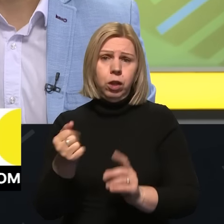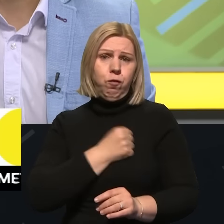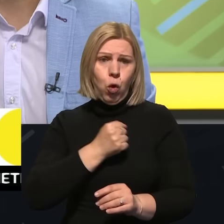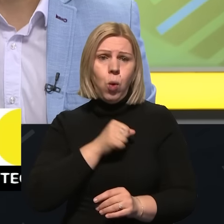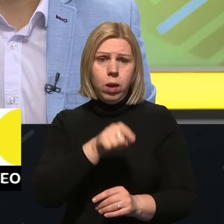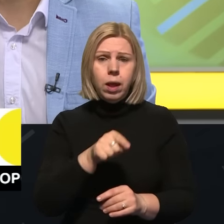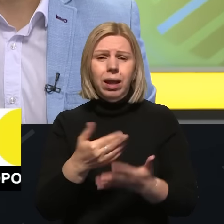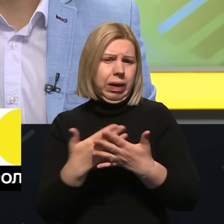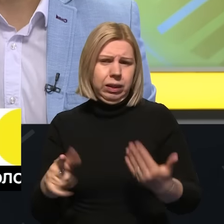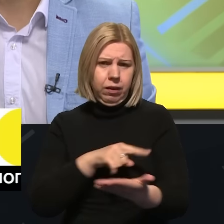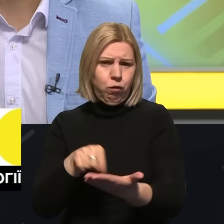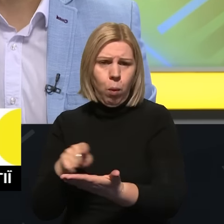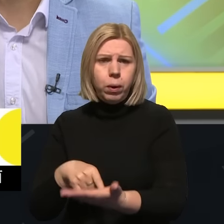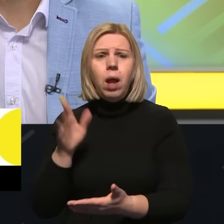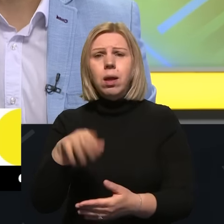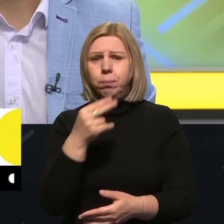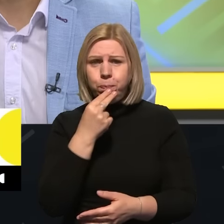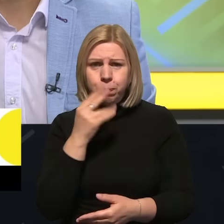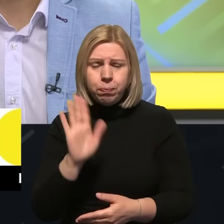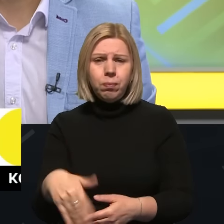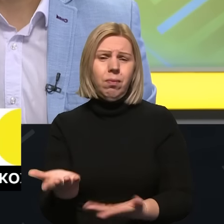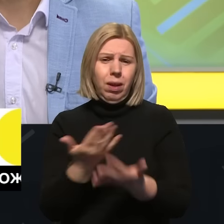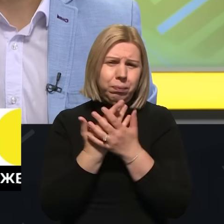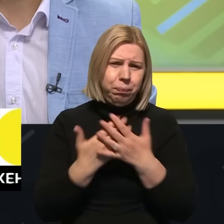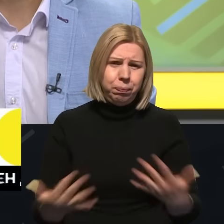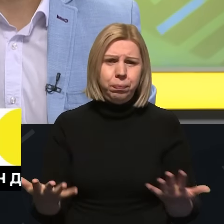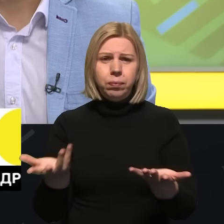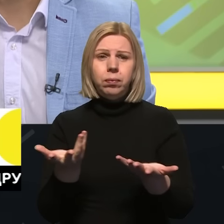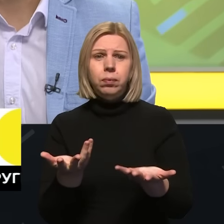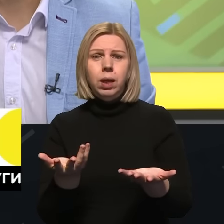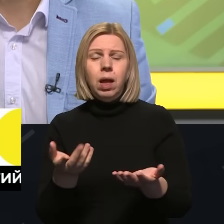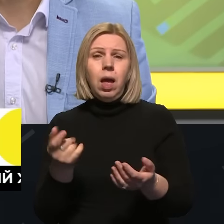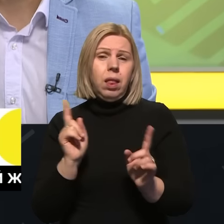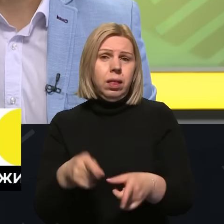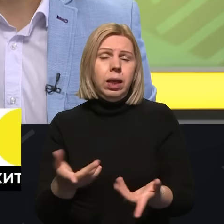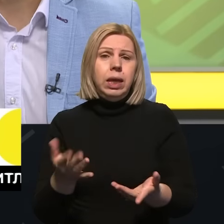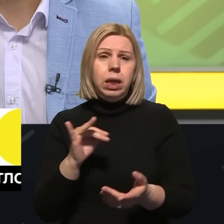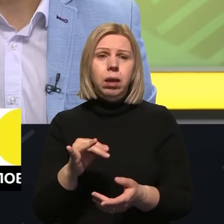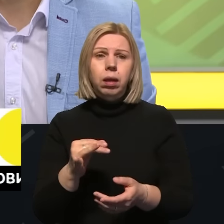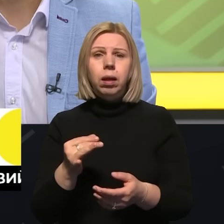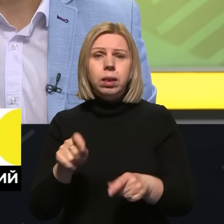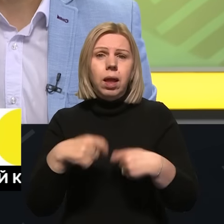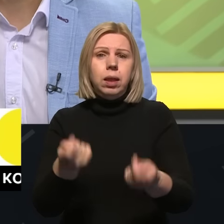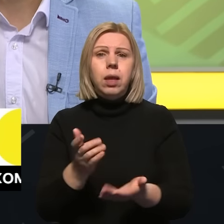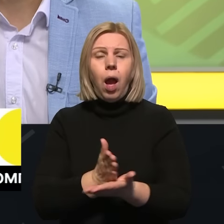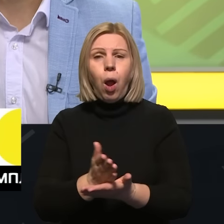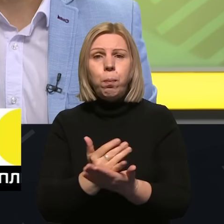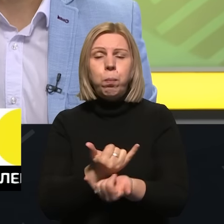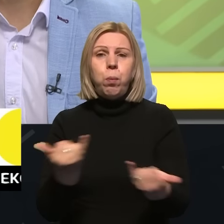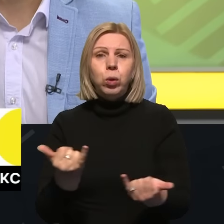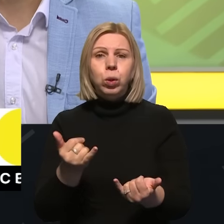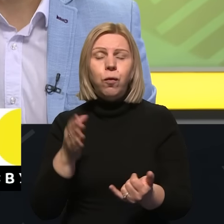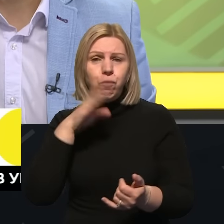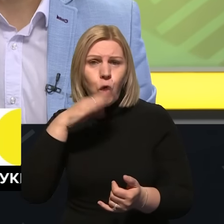з різними питаннями, і з продовольством, і з харчуваннями, і, напевно, і наданням послуг, і